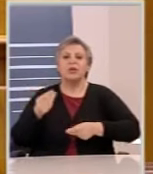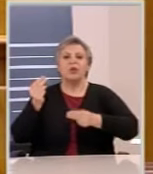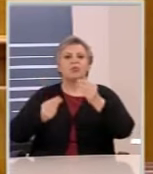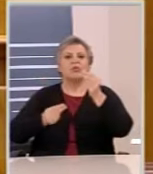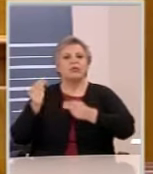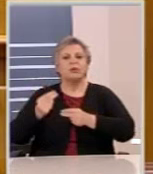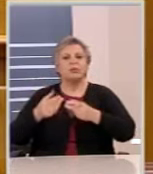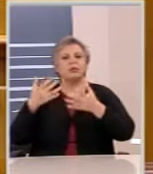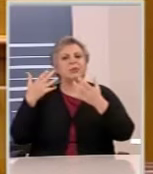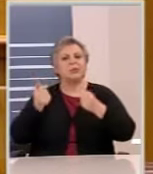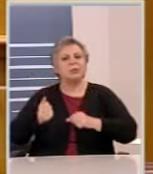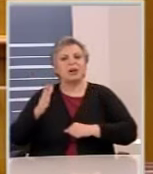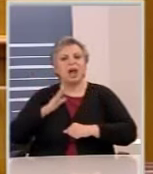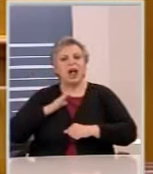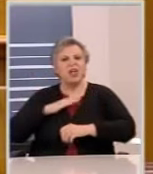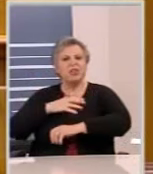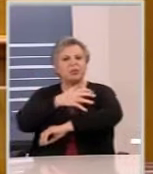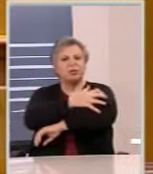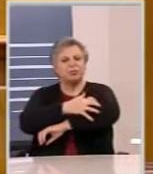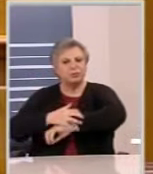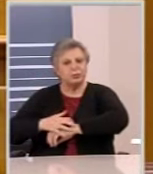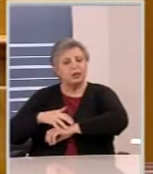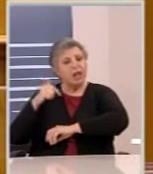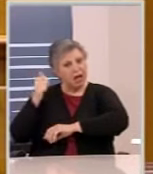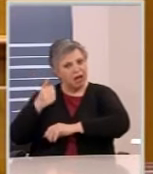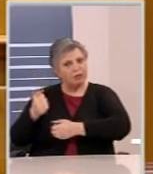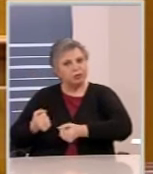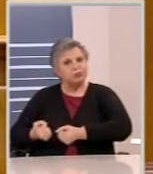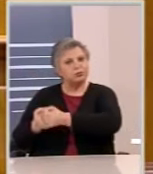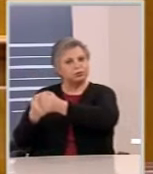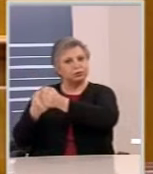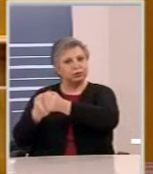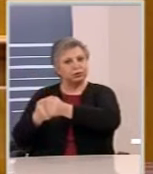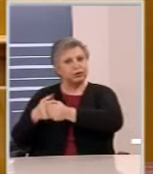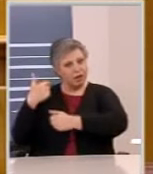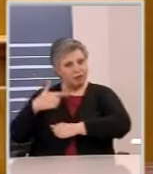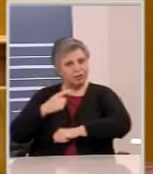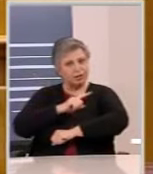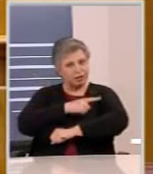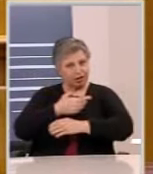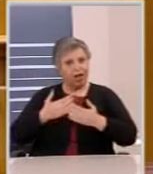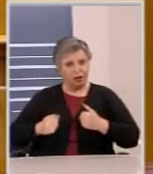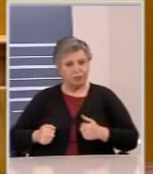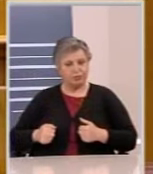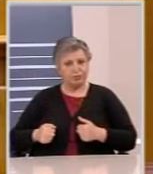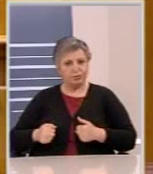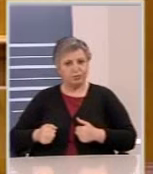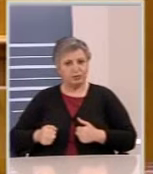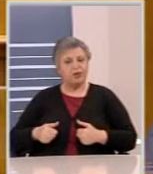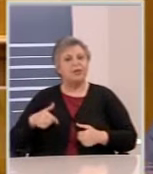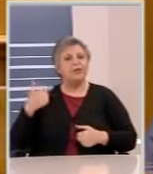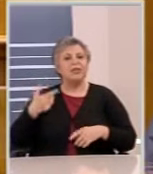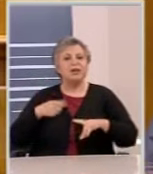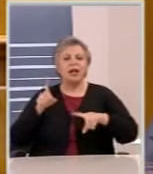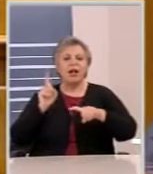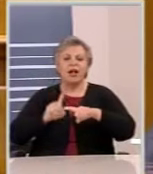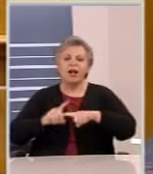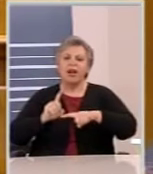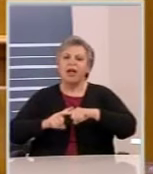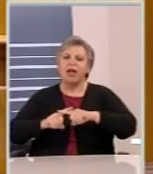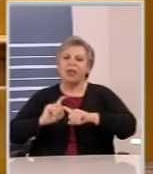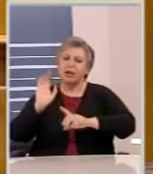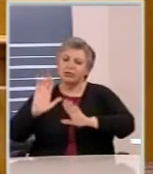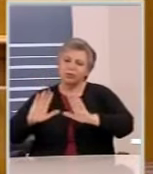δεκάδες χιλιάδες συμπολίτες μας. Αυτή είναι η ανίκανη κυβέρνηση. Και που έθεσε την Ελλάδα για πρώτη φορά μετά από πολλά